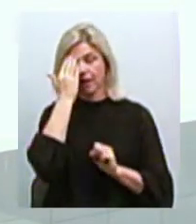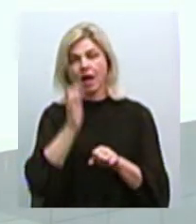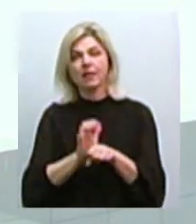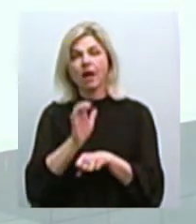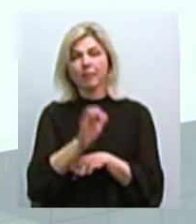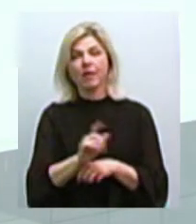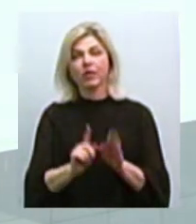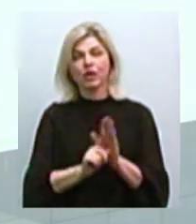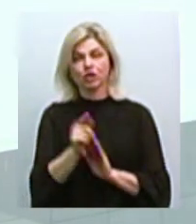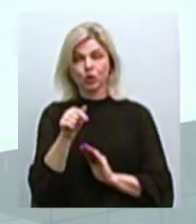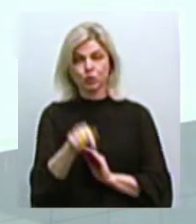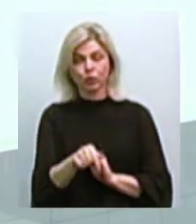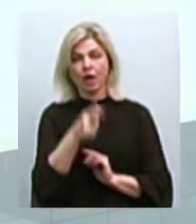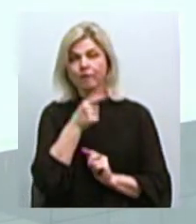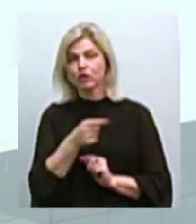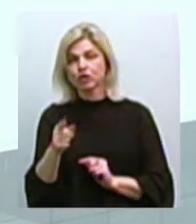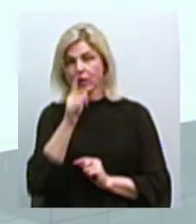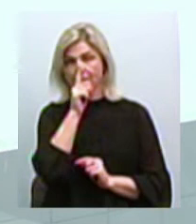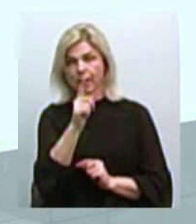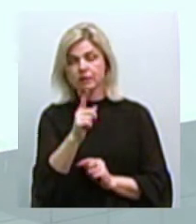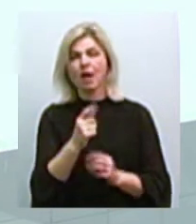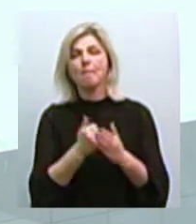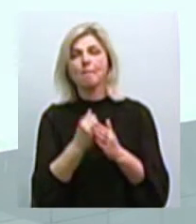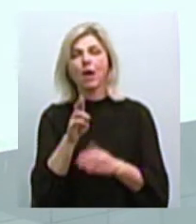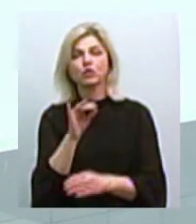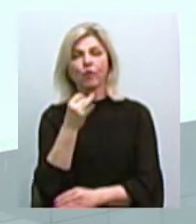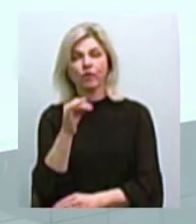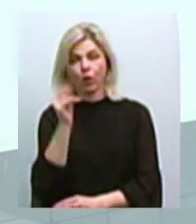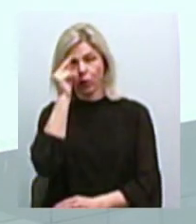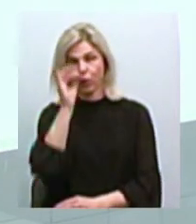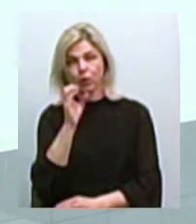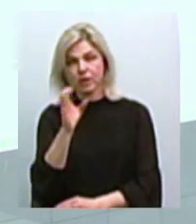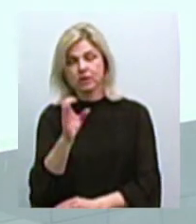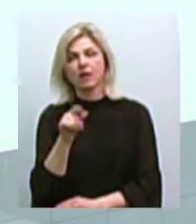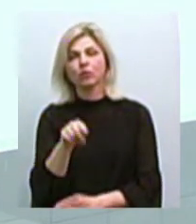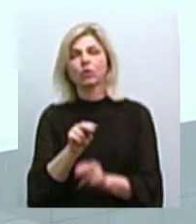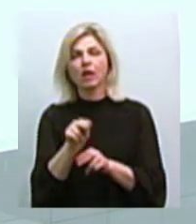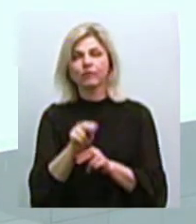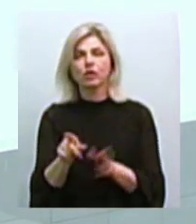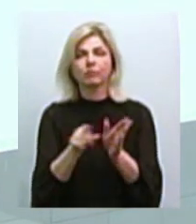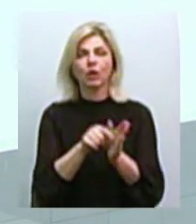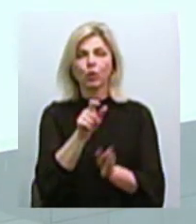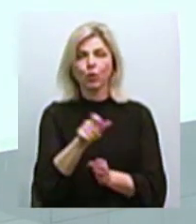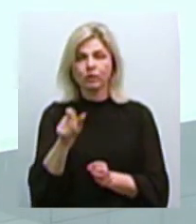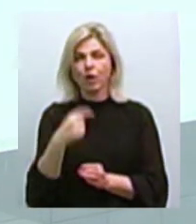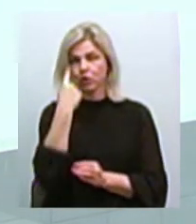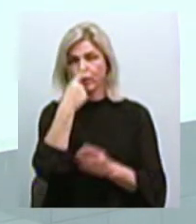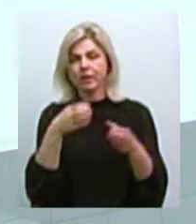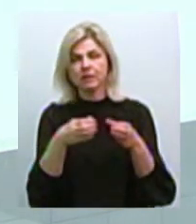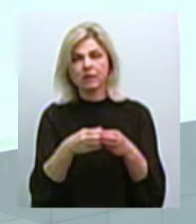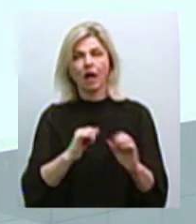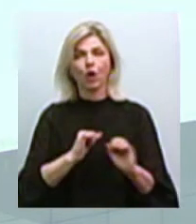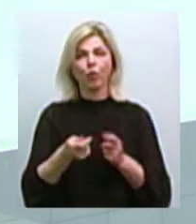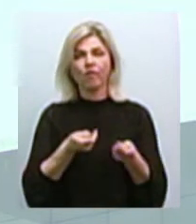навчання, де протягом місяця він проходить базовий курс лідерства, де його навчають роботі з людьми, роботі з особовим складом, керувати,